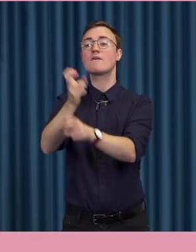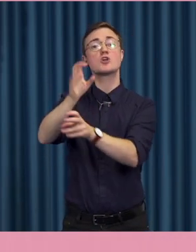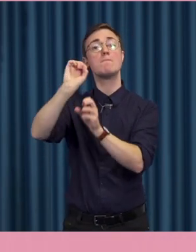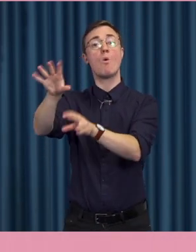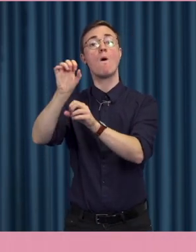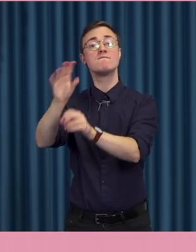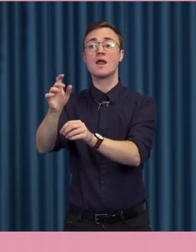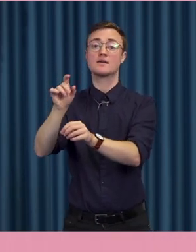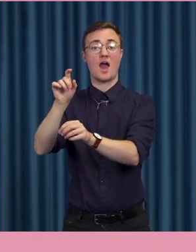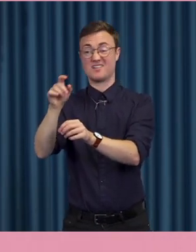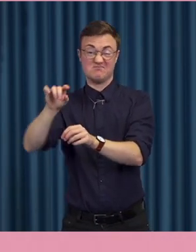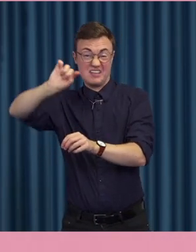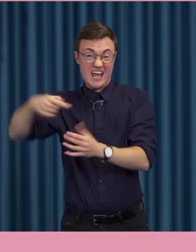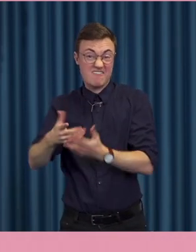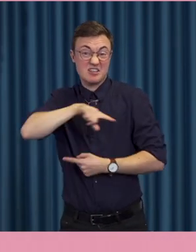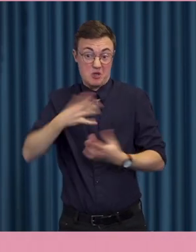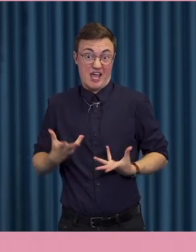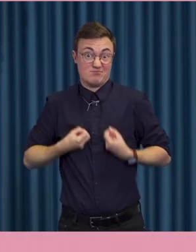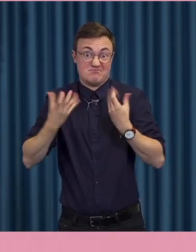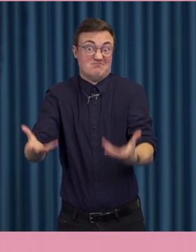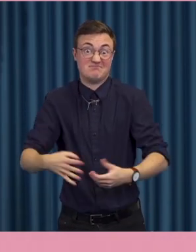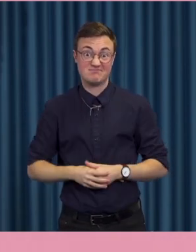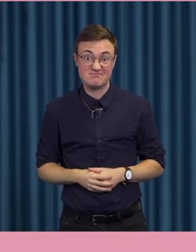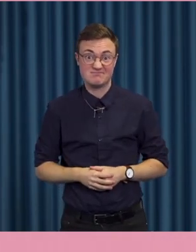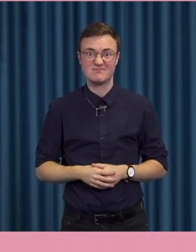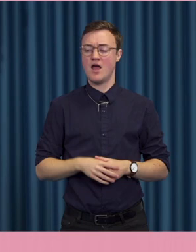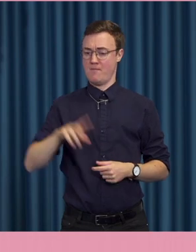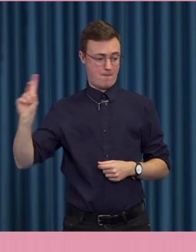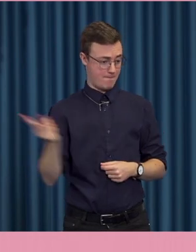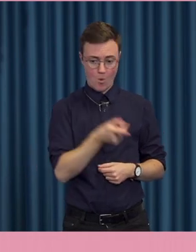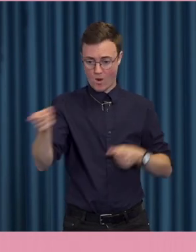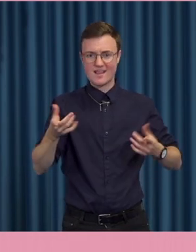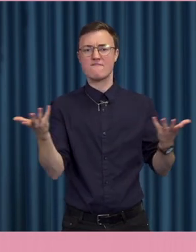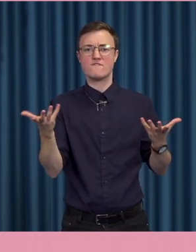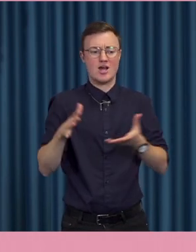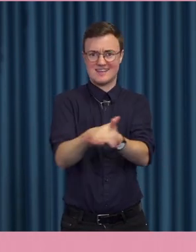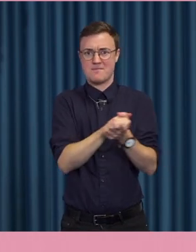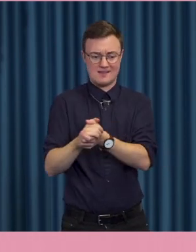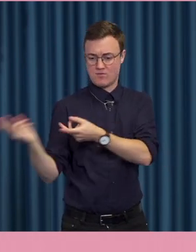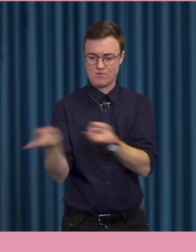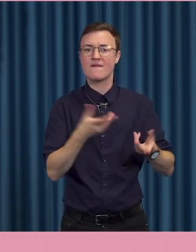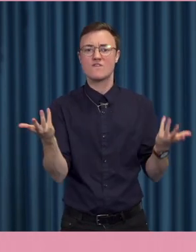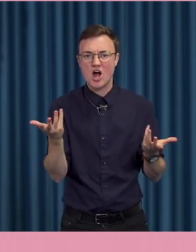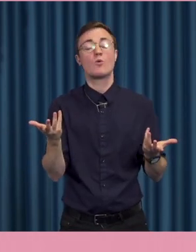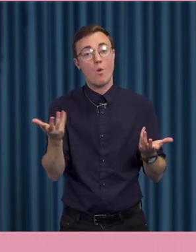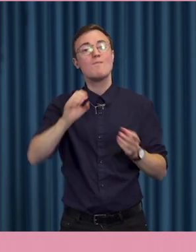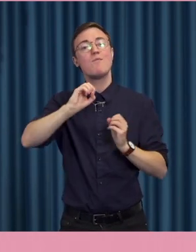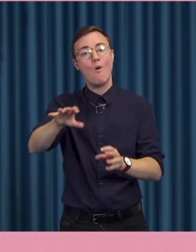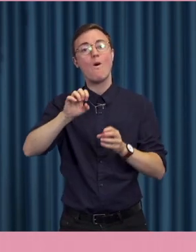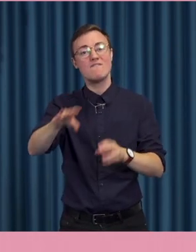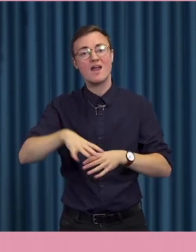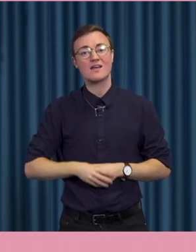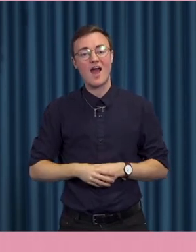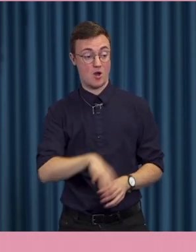den på något sätt. Inte så krävande. Den gemensamma nämnaren för politiskt deltagande är att man är med och påverkar. Antingen den